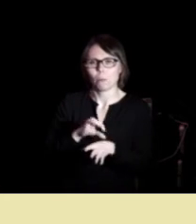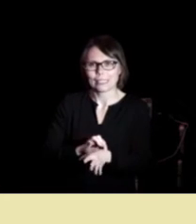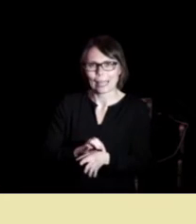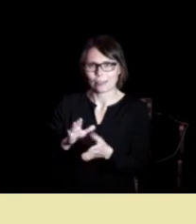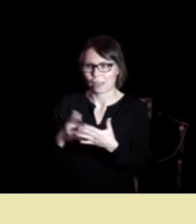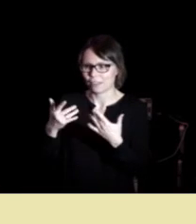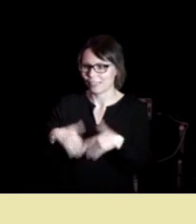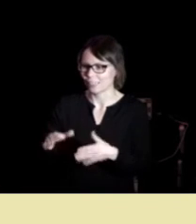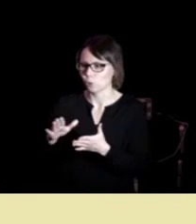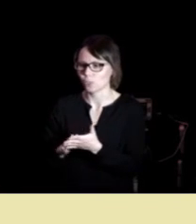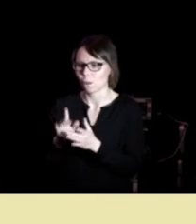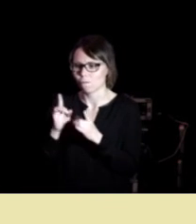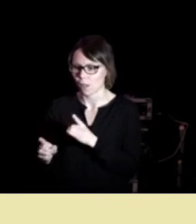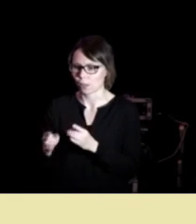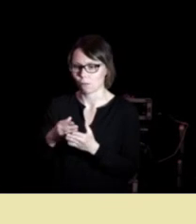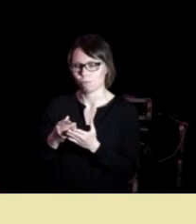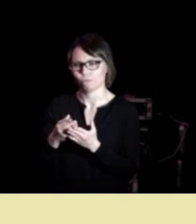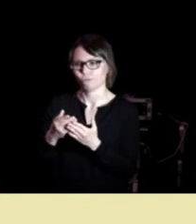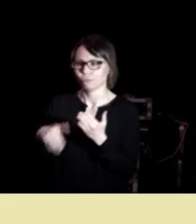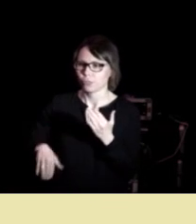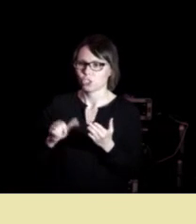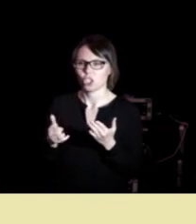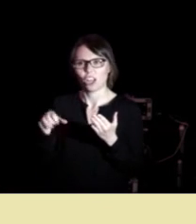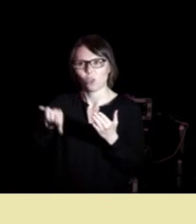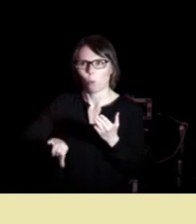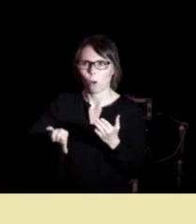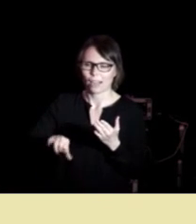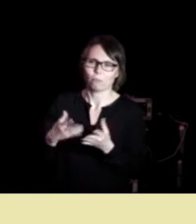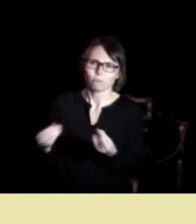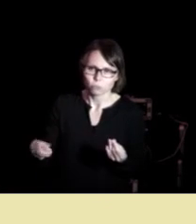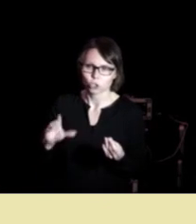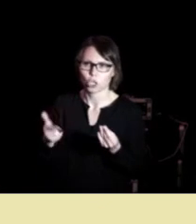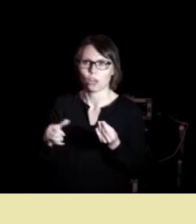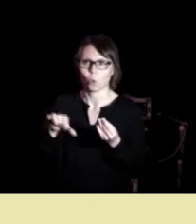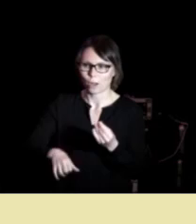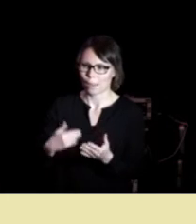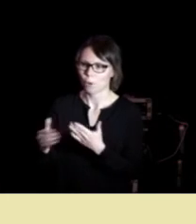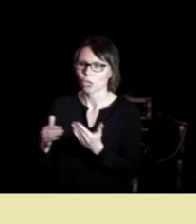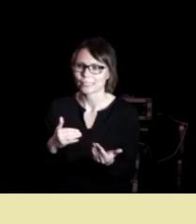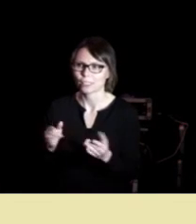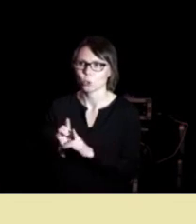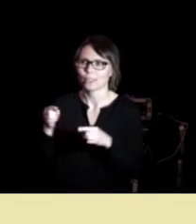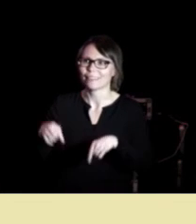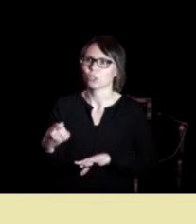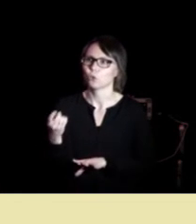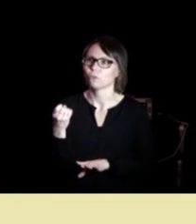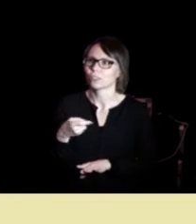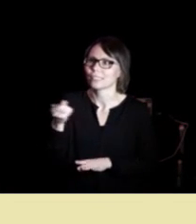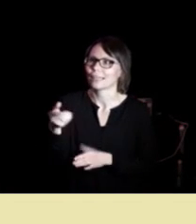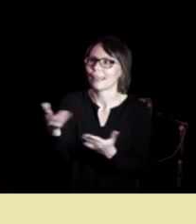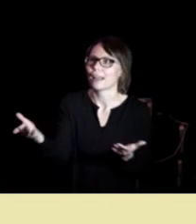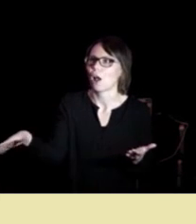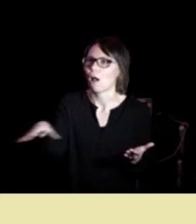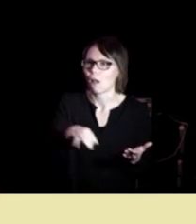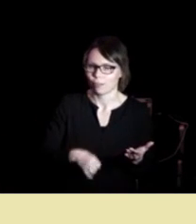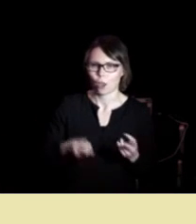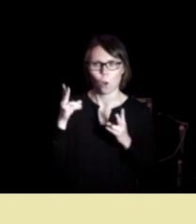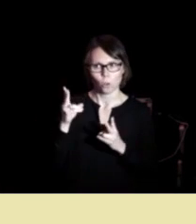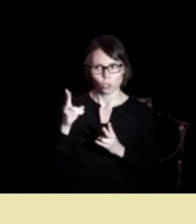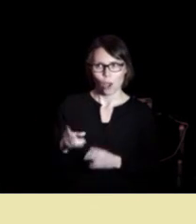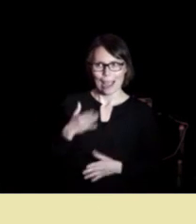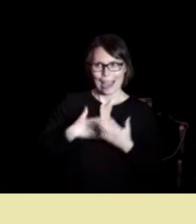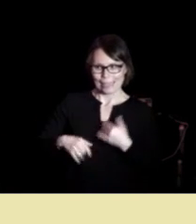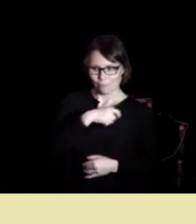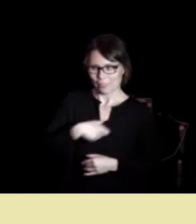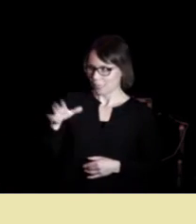samvalg kommer i miskredit på grunn av dårlig praksis og dette er en utfordring til dere alle og ikke minst til helseministeren